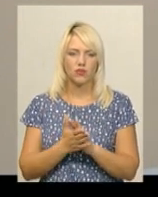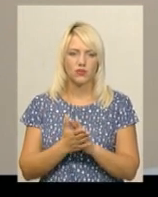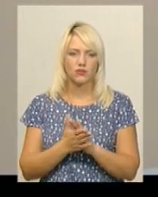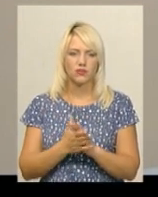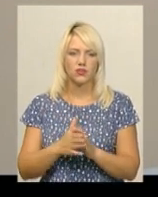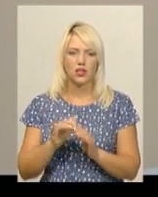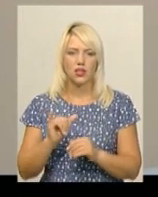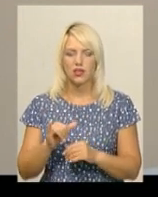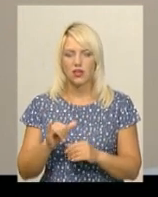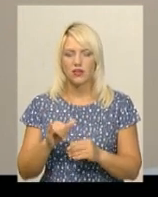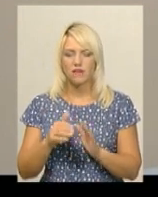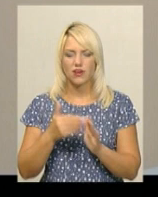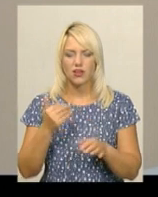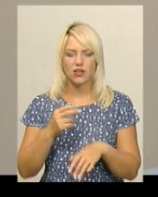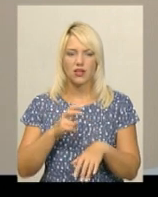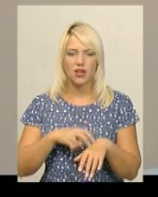і виклик лікаря.